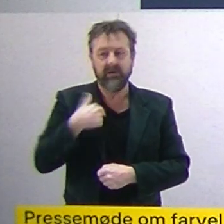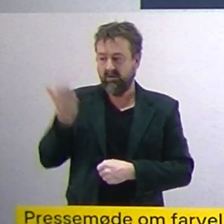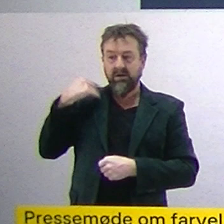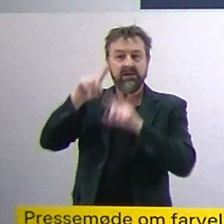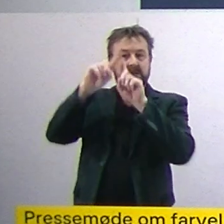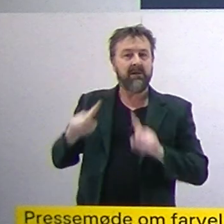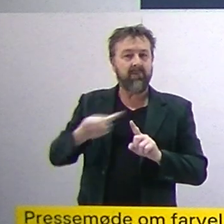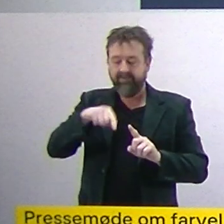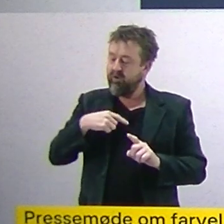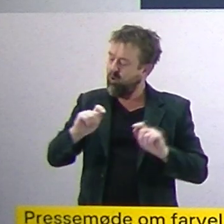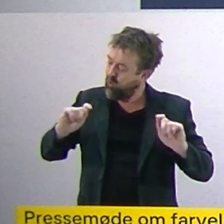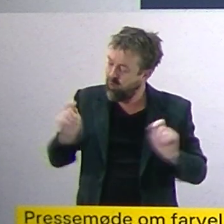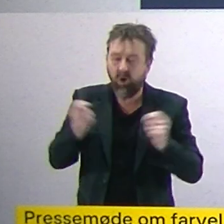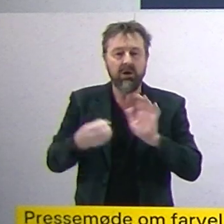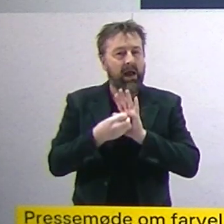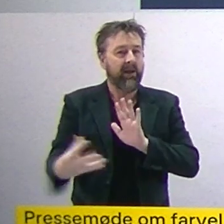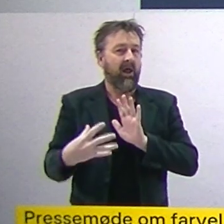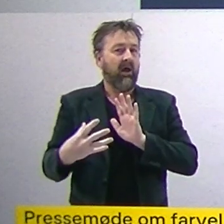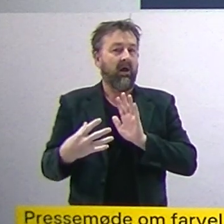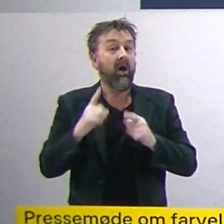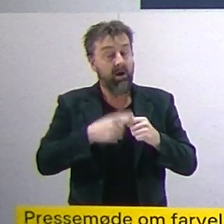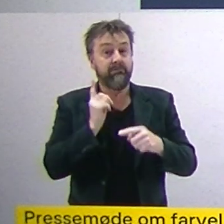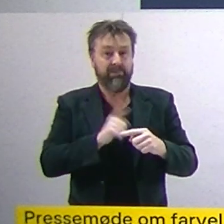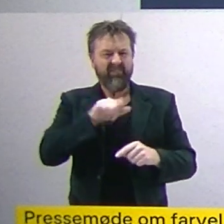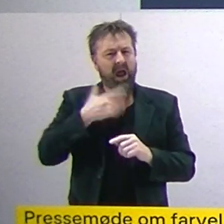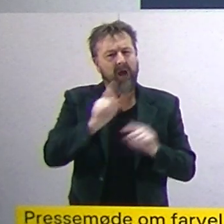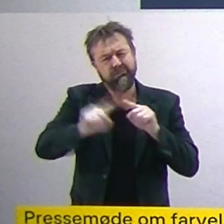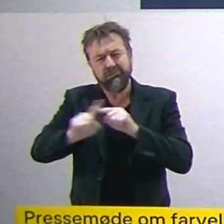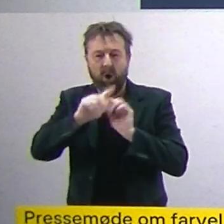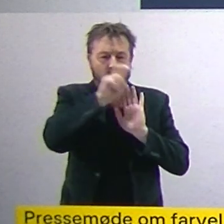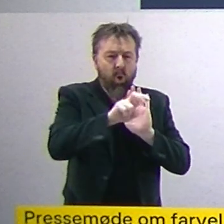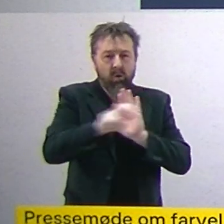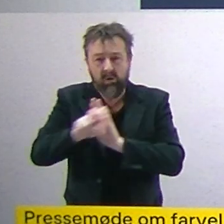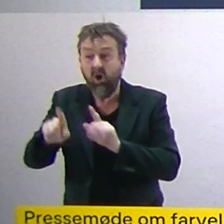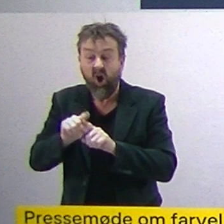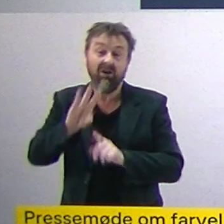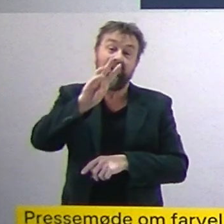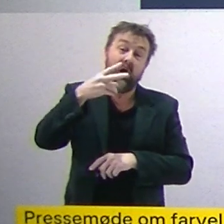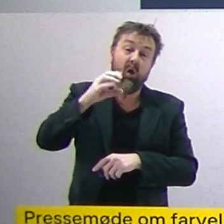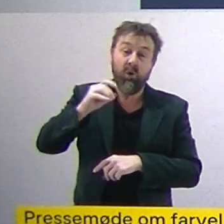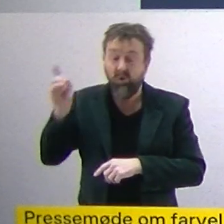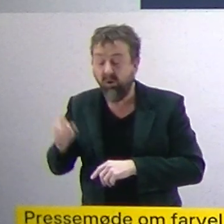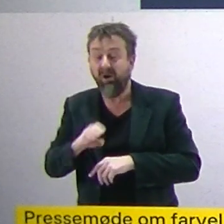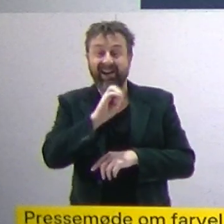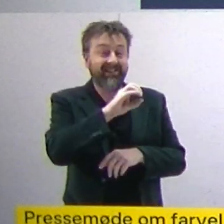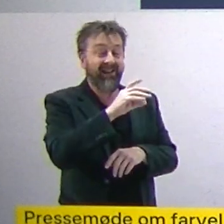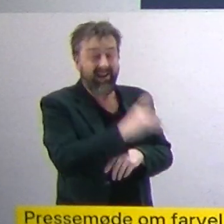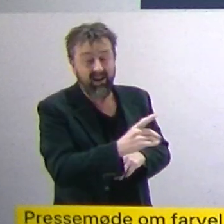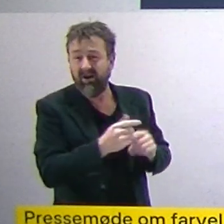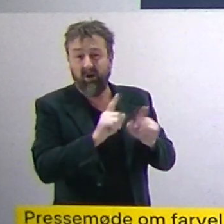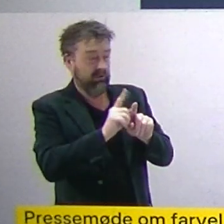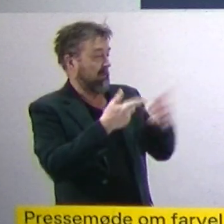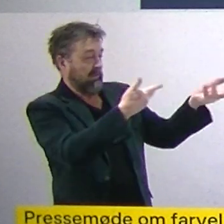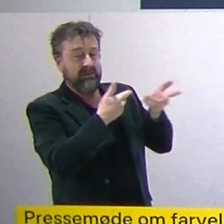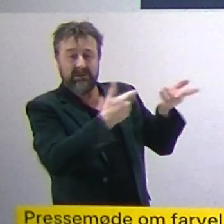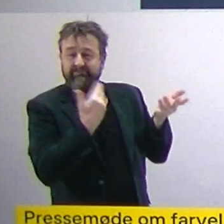reagerede vi så hurtigt, som vi gjorde. Og vi supplerer selvfølgelig overvågningen med data, vi får fra WHO og ECDC, som også leverer fremhavende